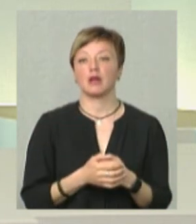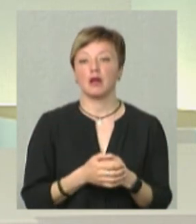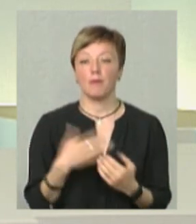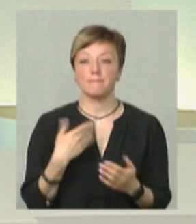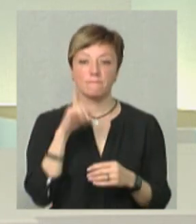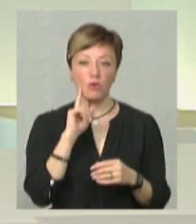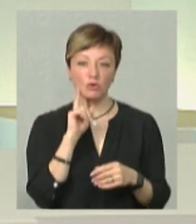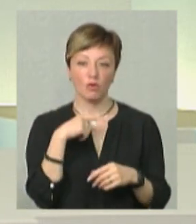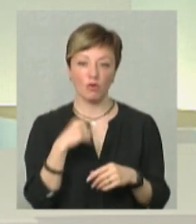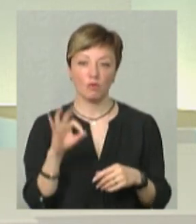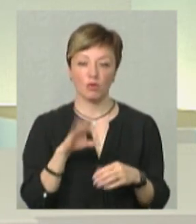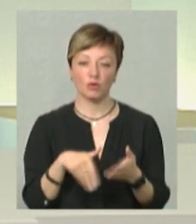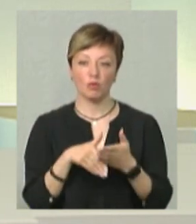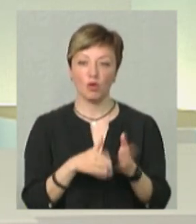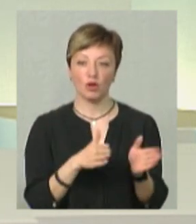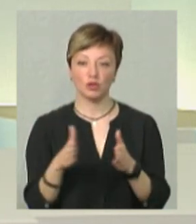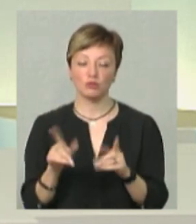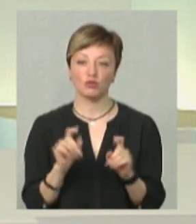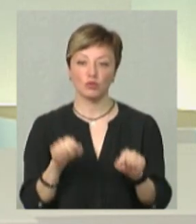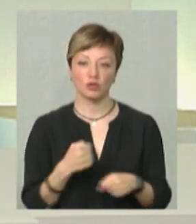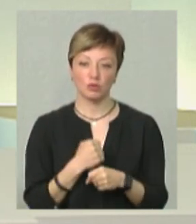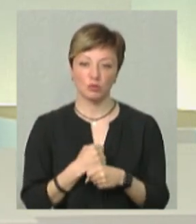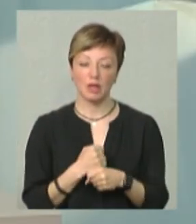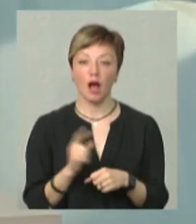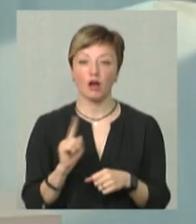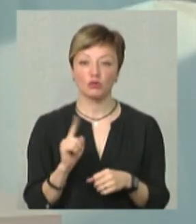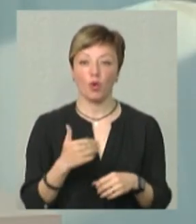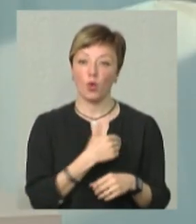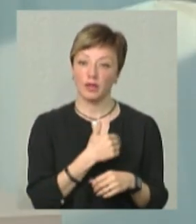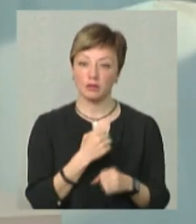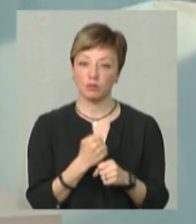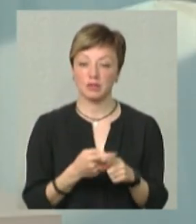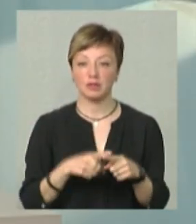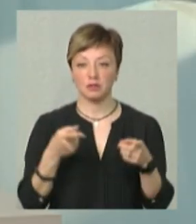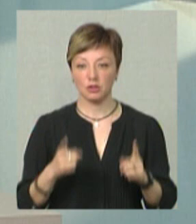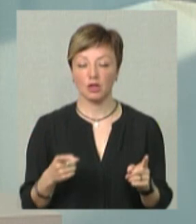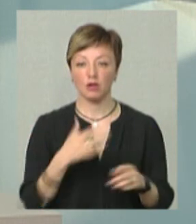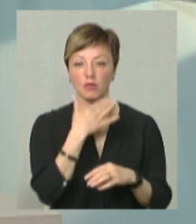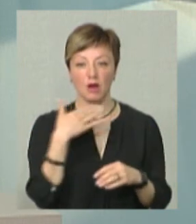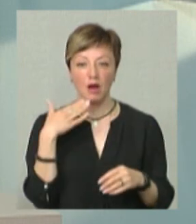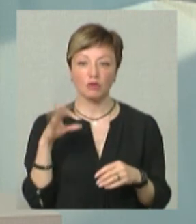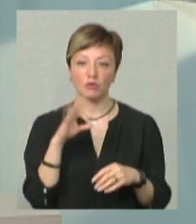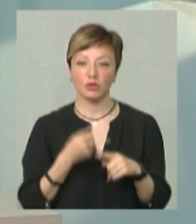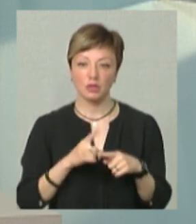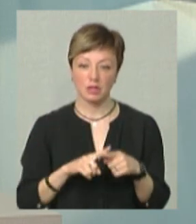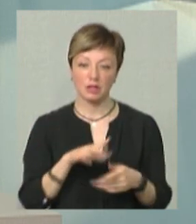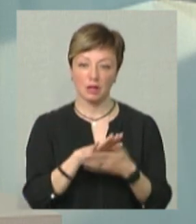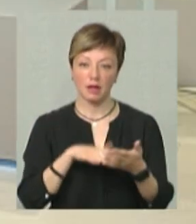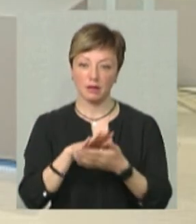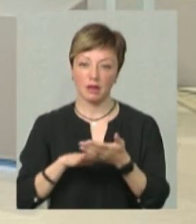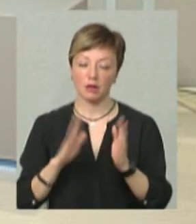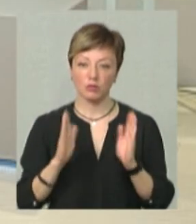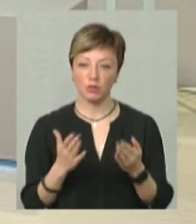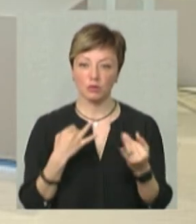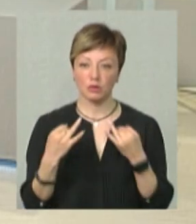але поки що ми говоримо про таку допомогу в режимі, що можна зробити. А що б ми хотіли зробити, це, звичайно, досить багато, і про це далі